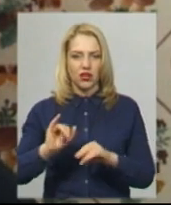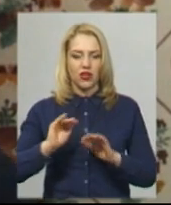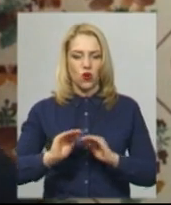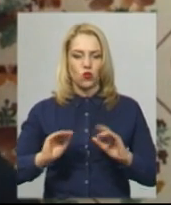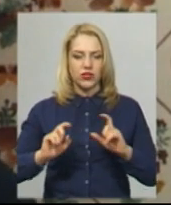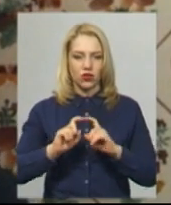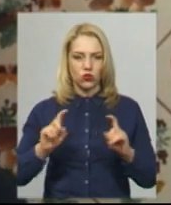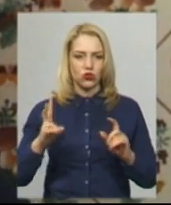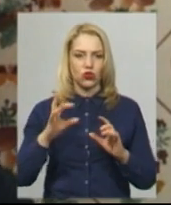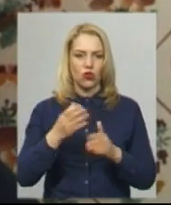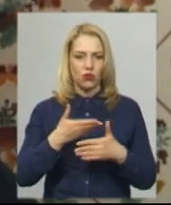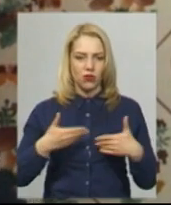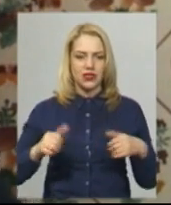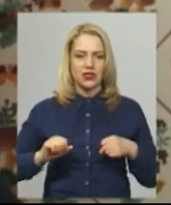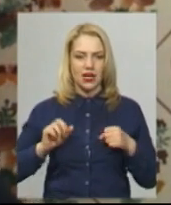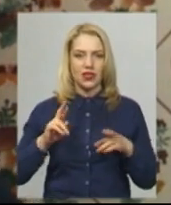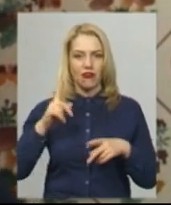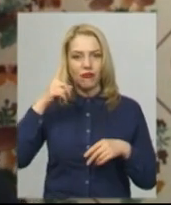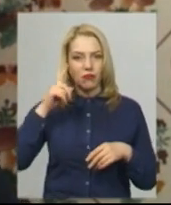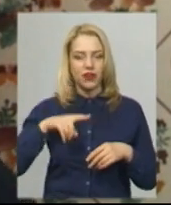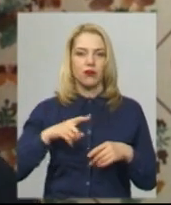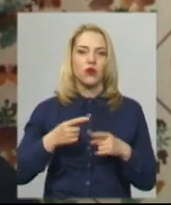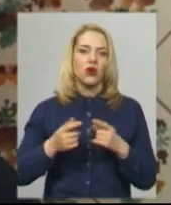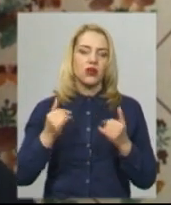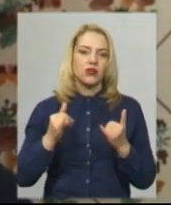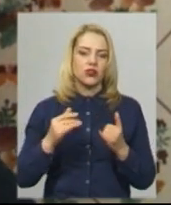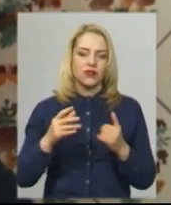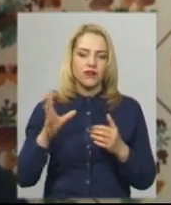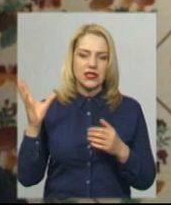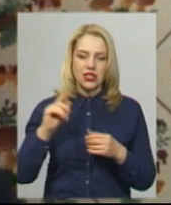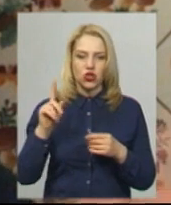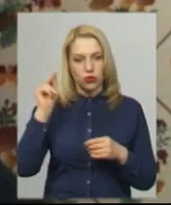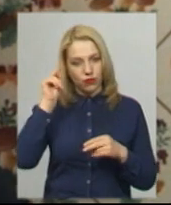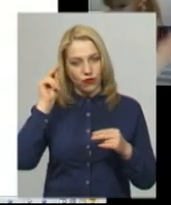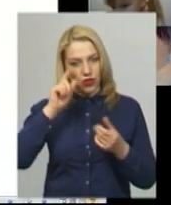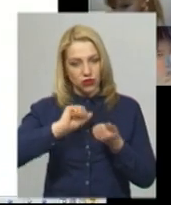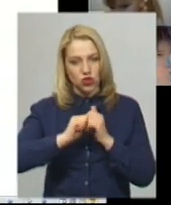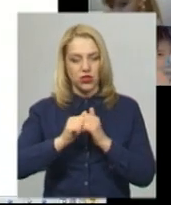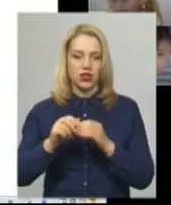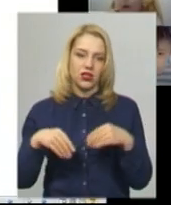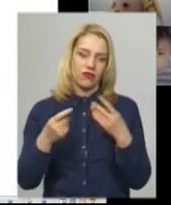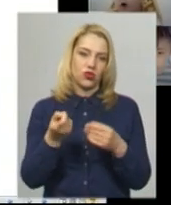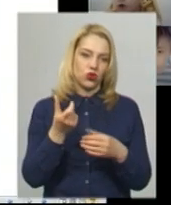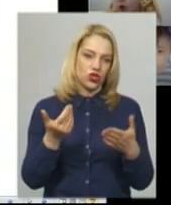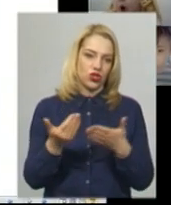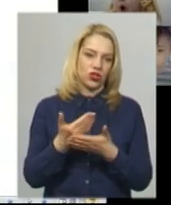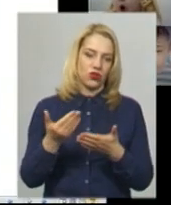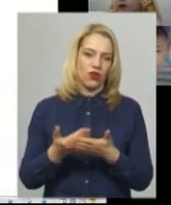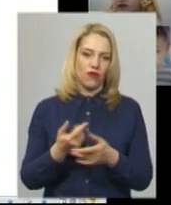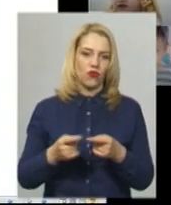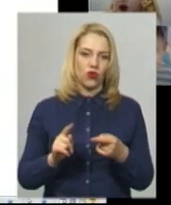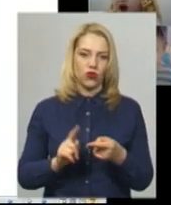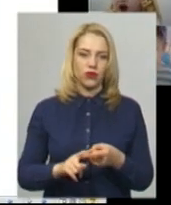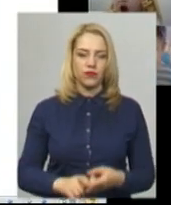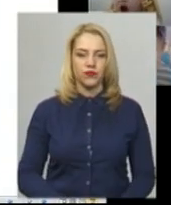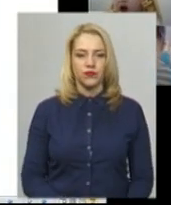стараємось як мінімум зачепити так все, що вони вивчили, і давати трошки нового. На онлайн-заняттях займаються не всі